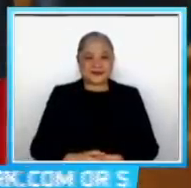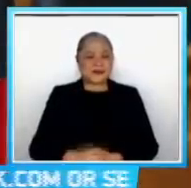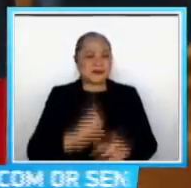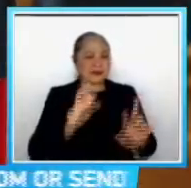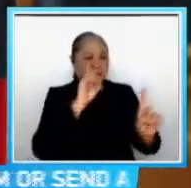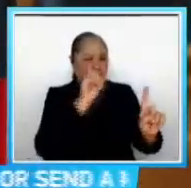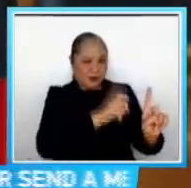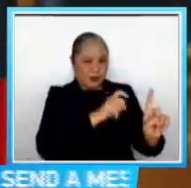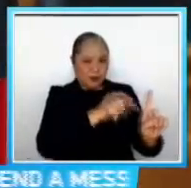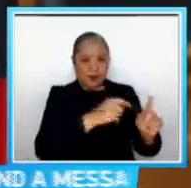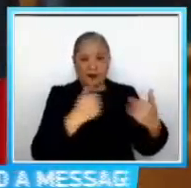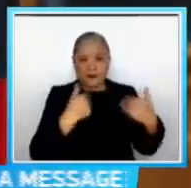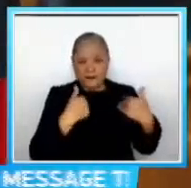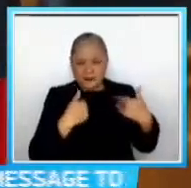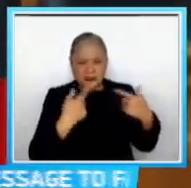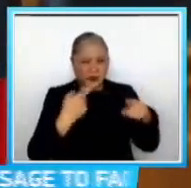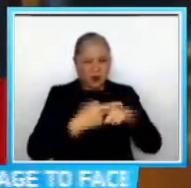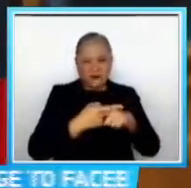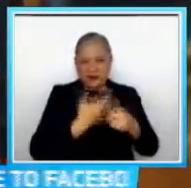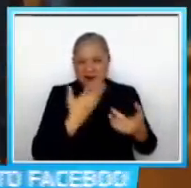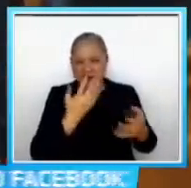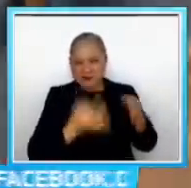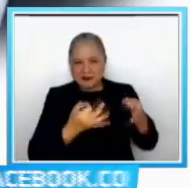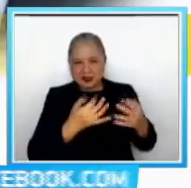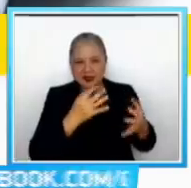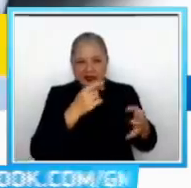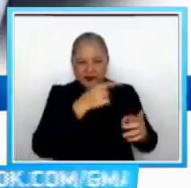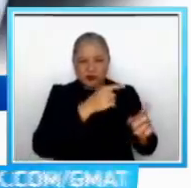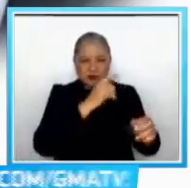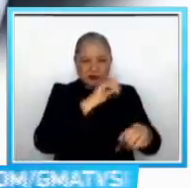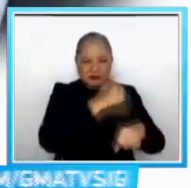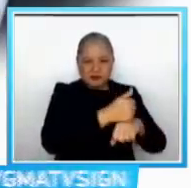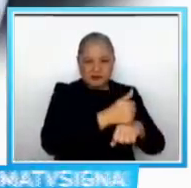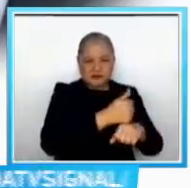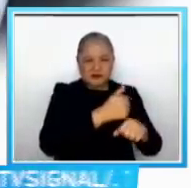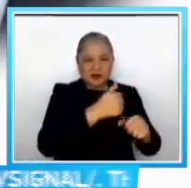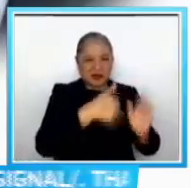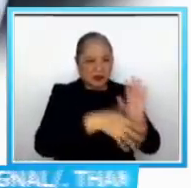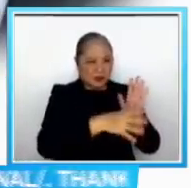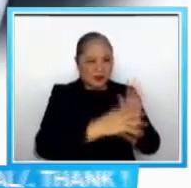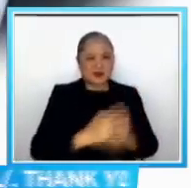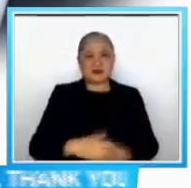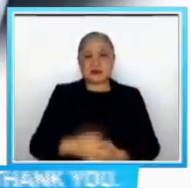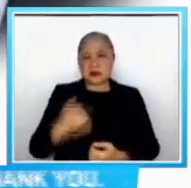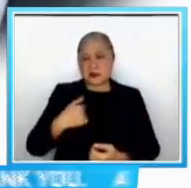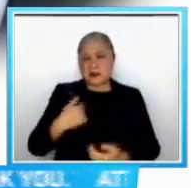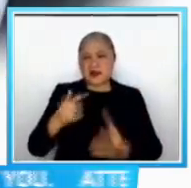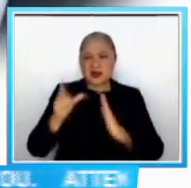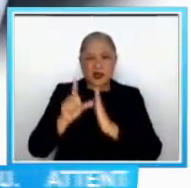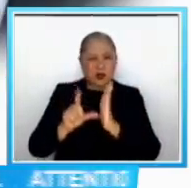meron bang conflict of interest ang kanyang pag-upo sa COMELEC? Part of the lawyering, siguro nga,